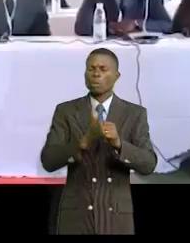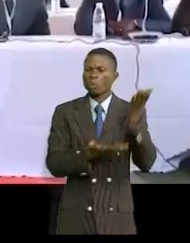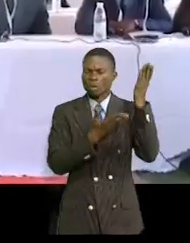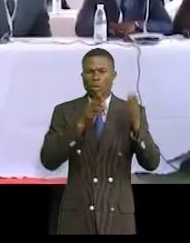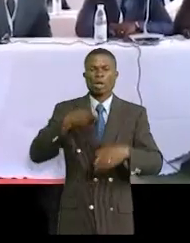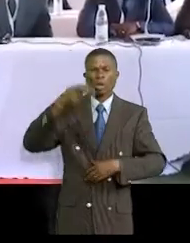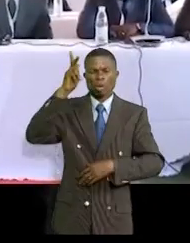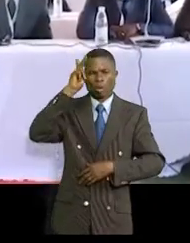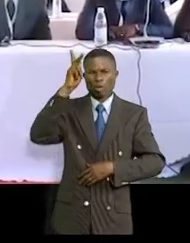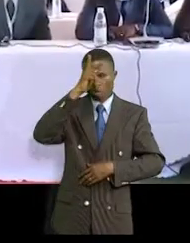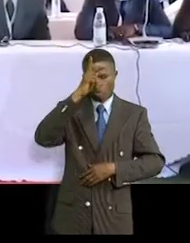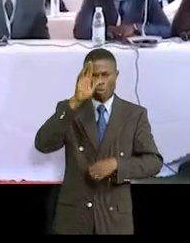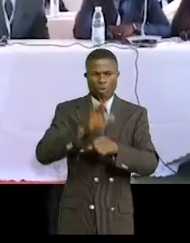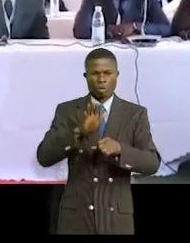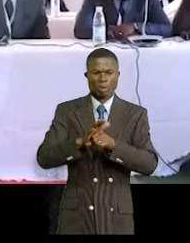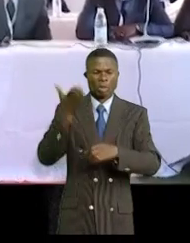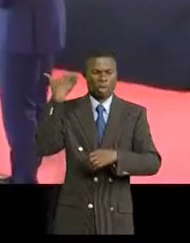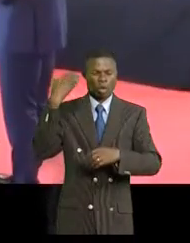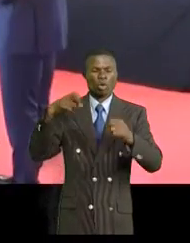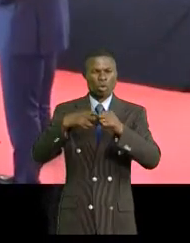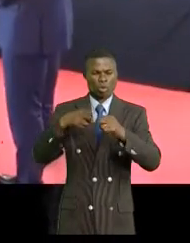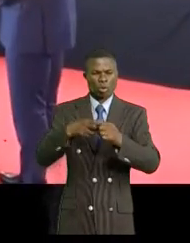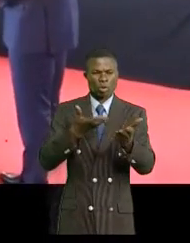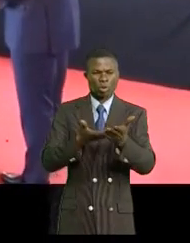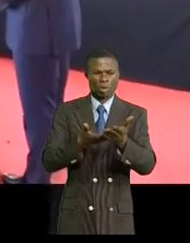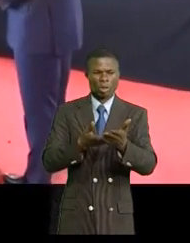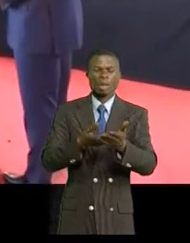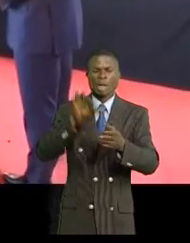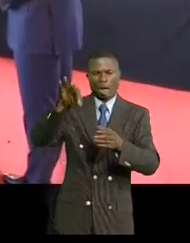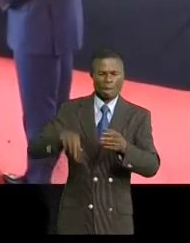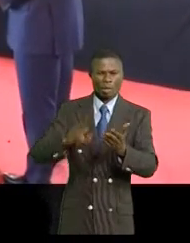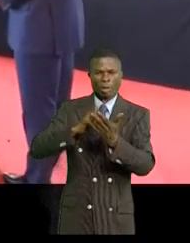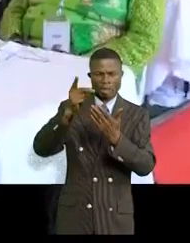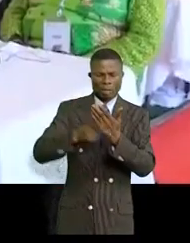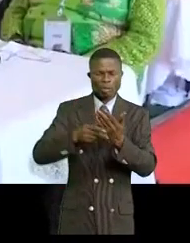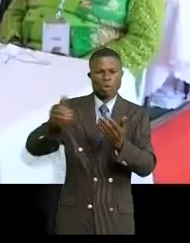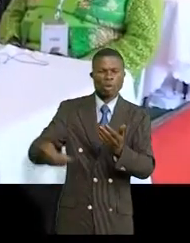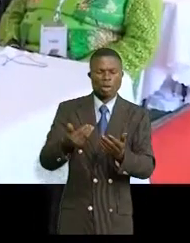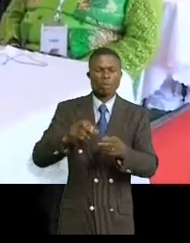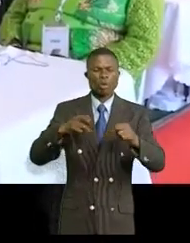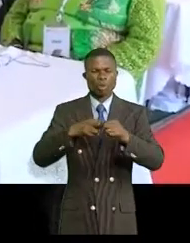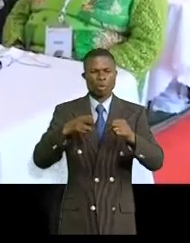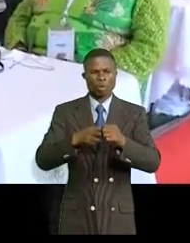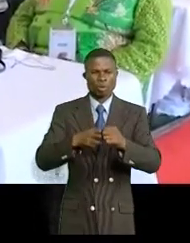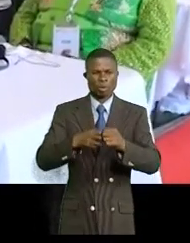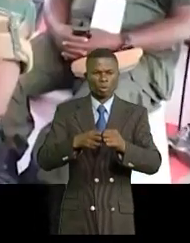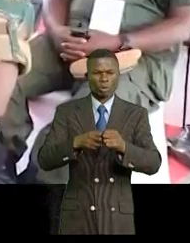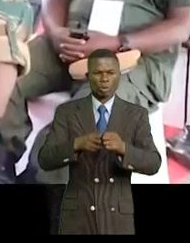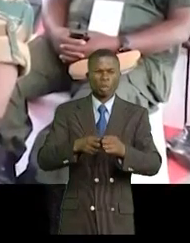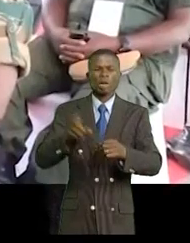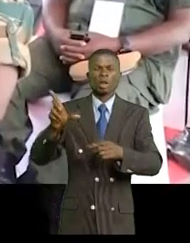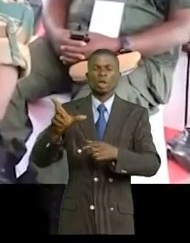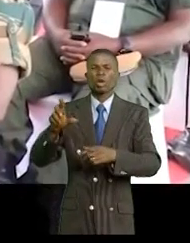en électricité en eau et en hydrocarbures et des avantages du projet d'exploitation énergétique de la rivière Luapula